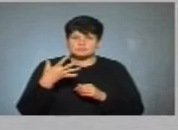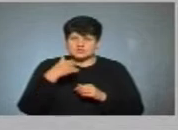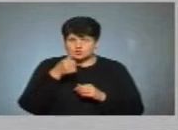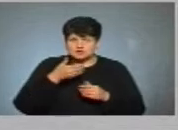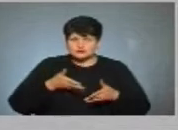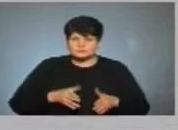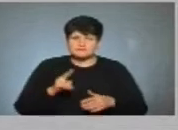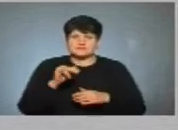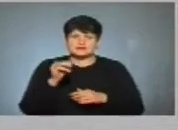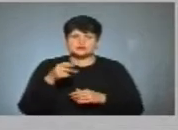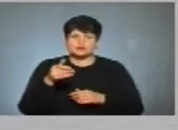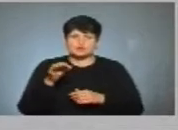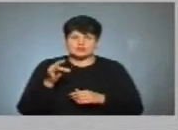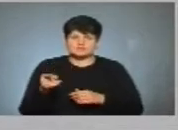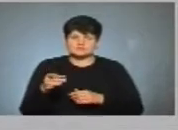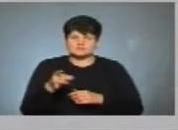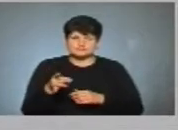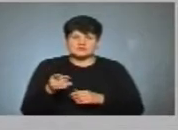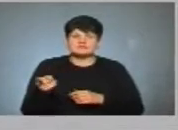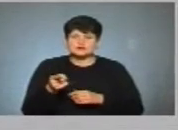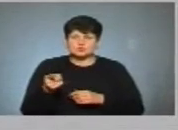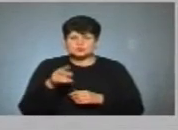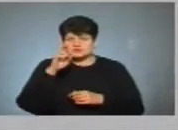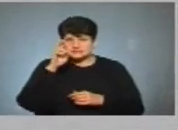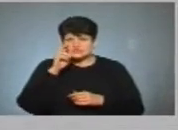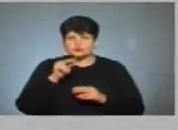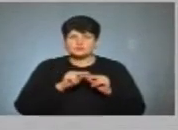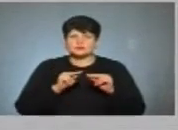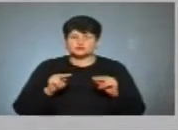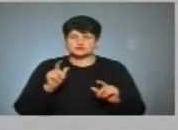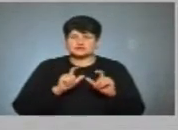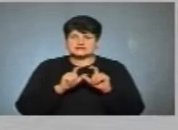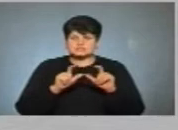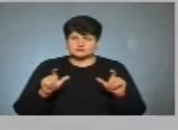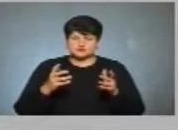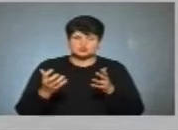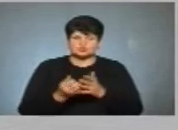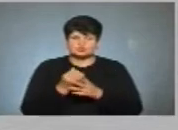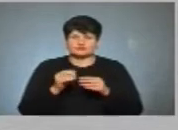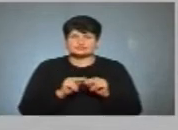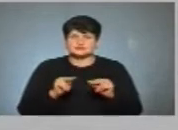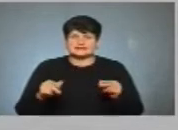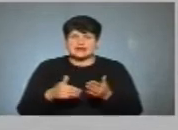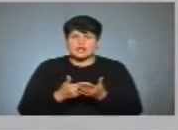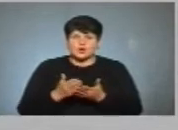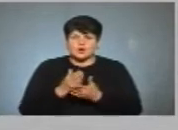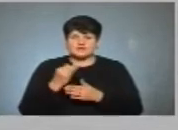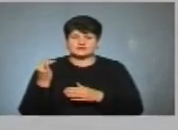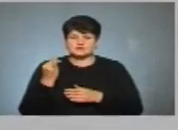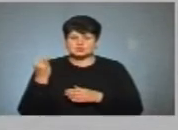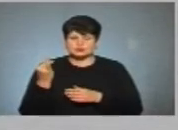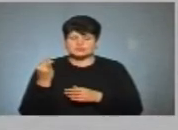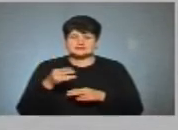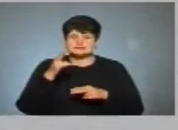в Підгородньому Тернопільського району. У Тернопільському державному педагогічному інституті здобув фах вчителя географії та історії.